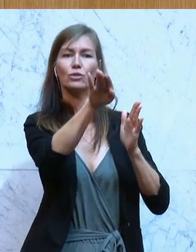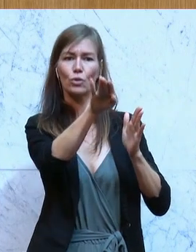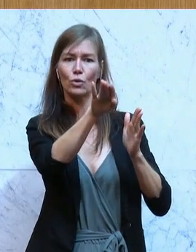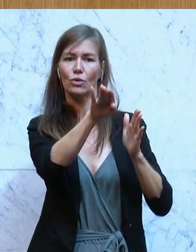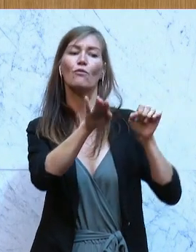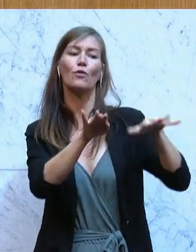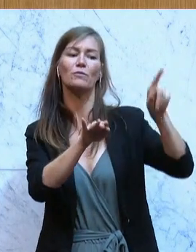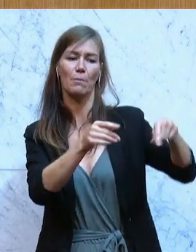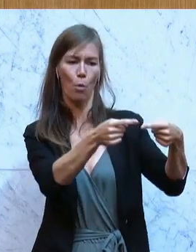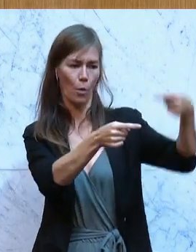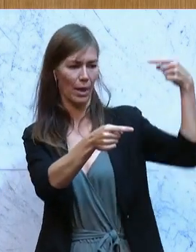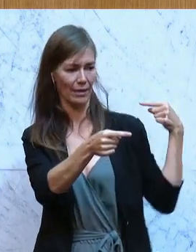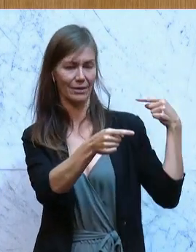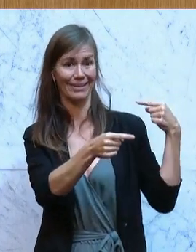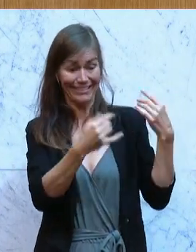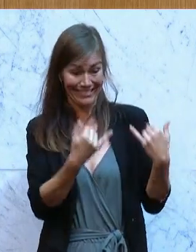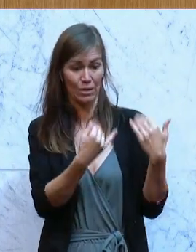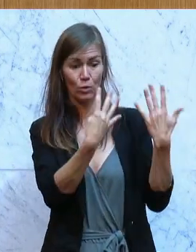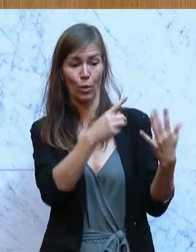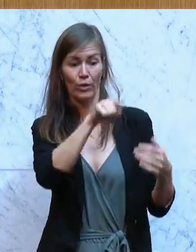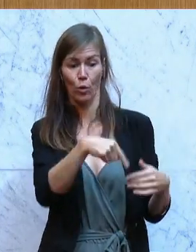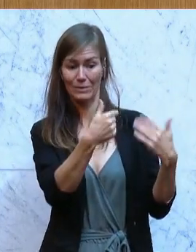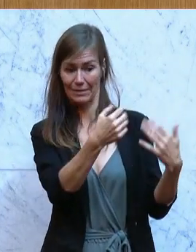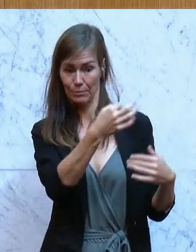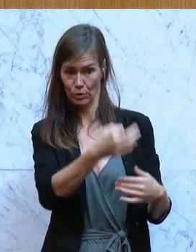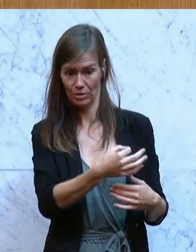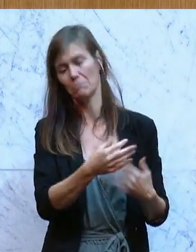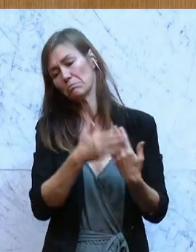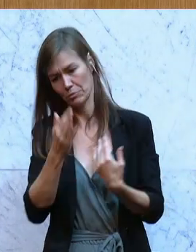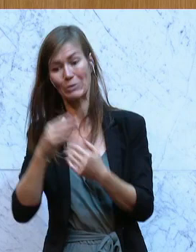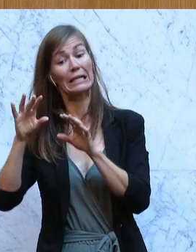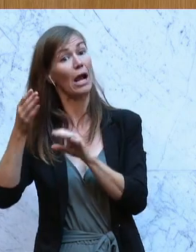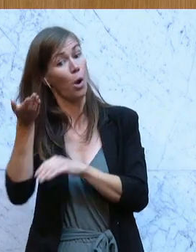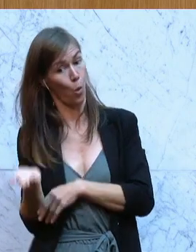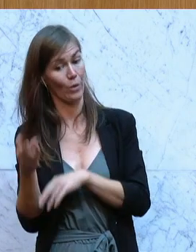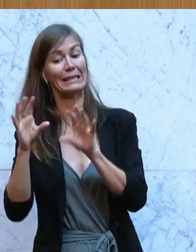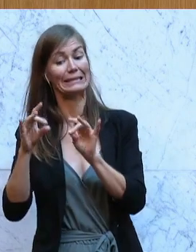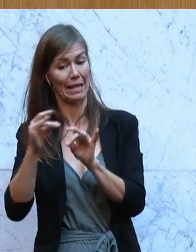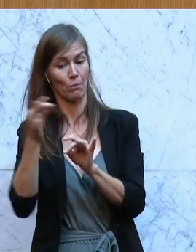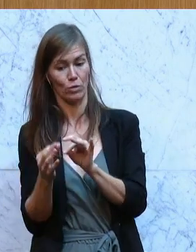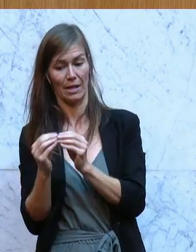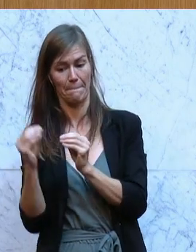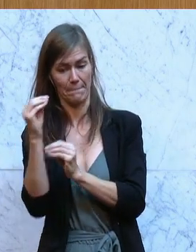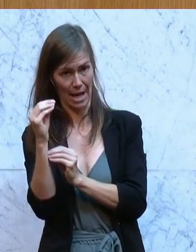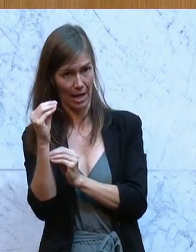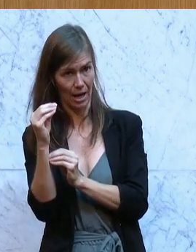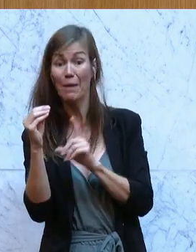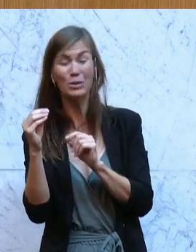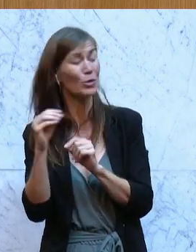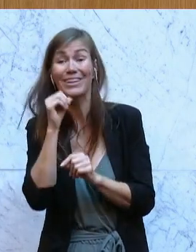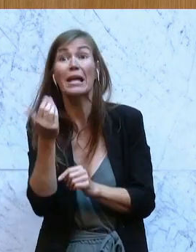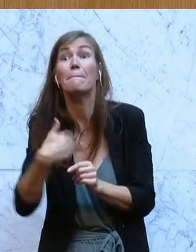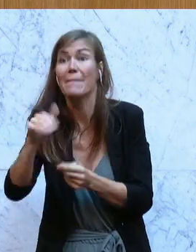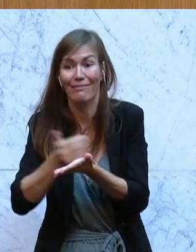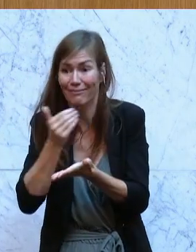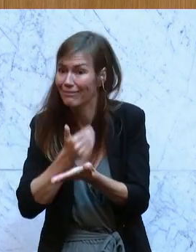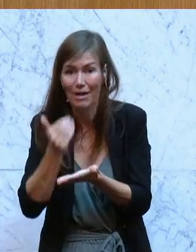9,7 Prozent. Das heißt, wenn um 10 Prozent die Löhne steigen, dann haben die Menschen nicht mehr Geld, sondern